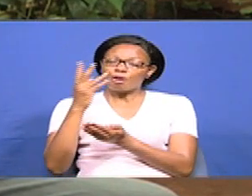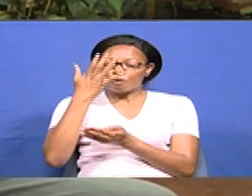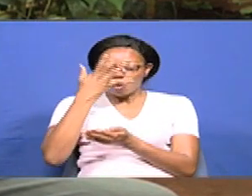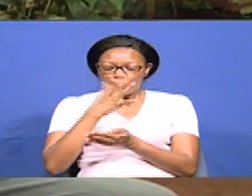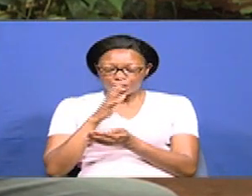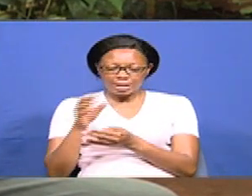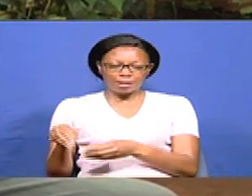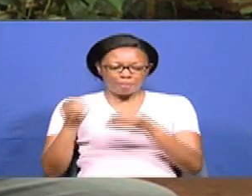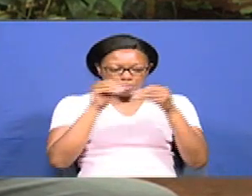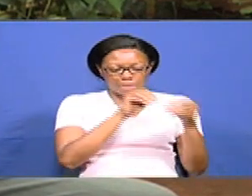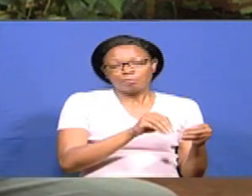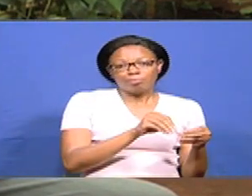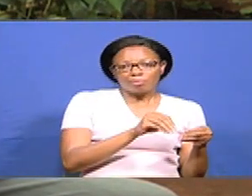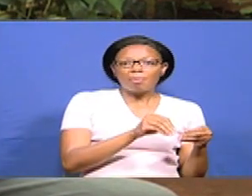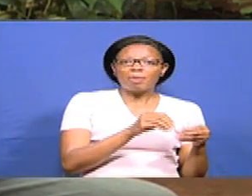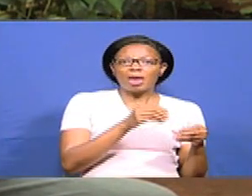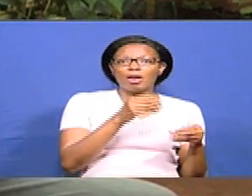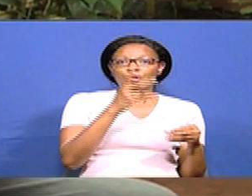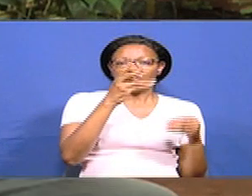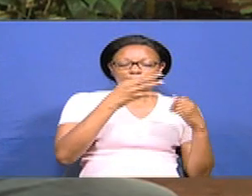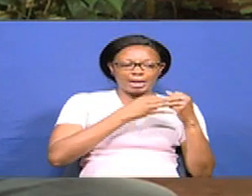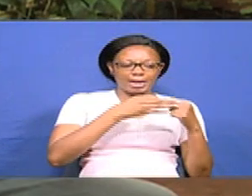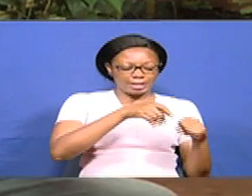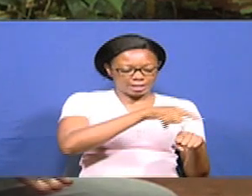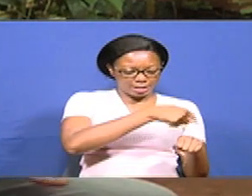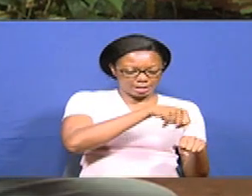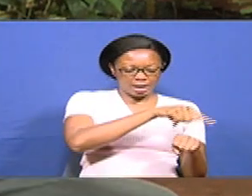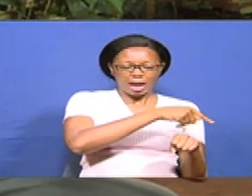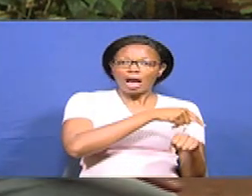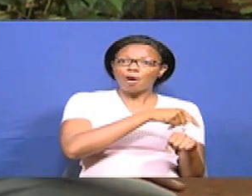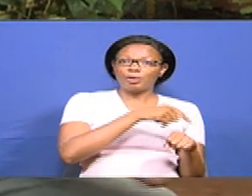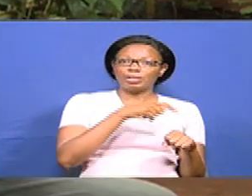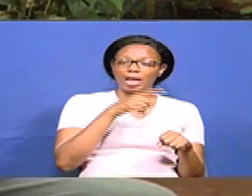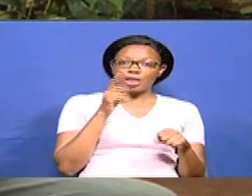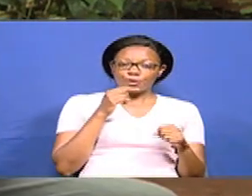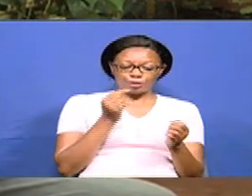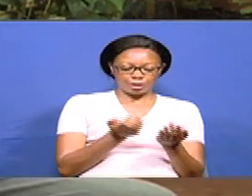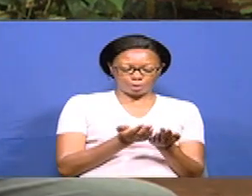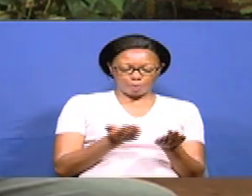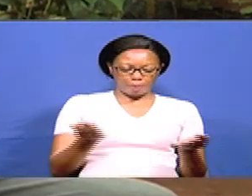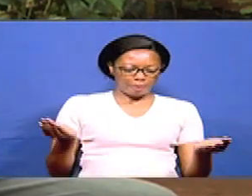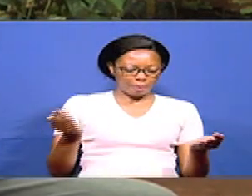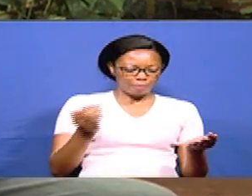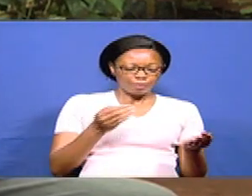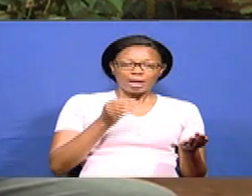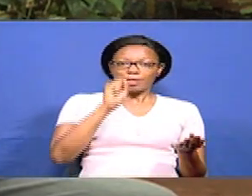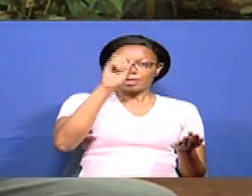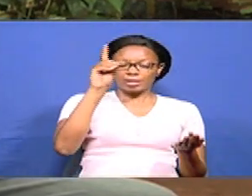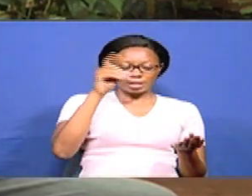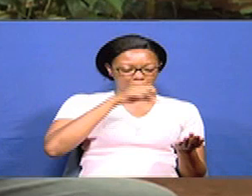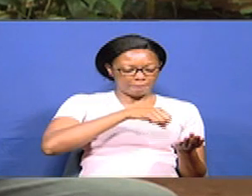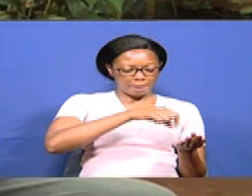48 hours. After that, uneka yoyo mbegu kwa tray sasa. Ukega kwa tray, izo